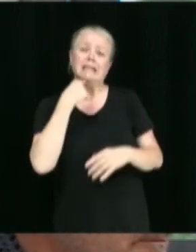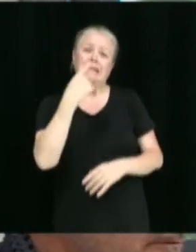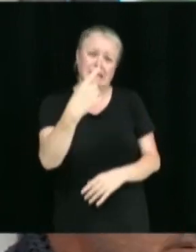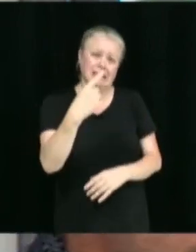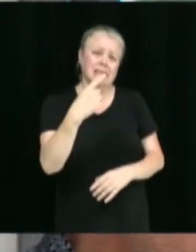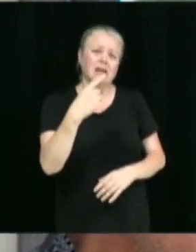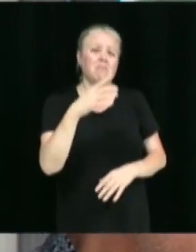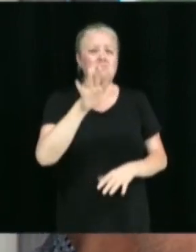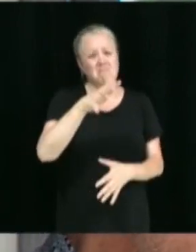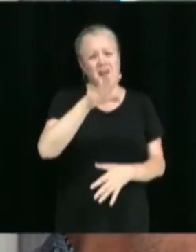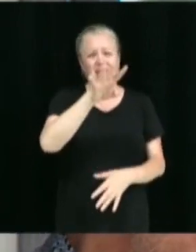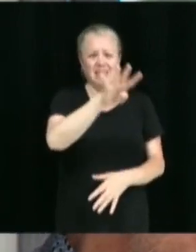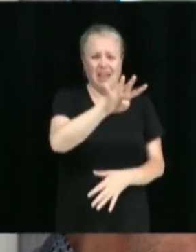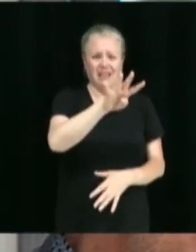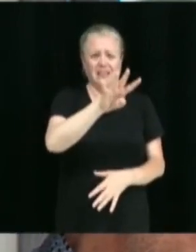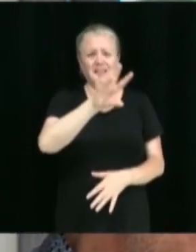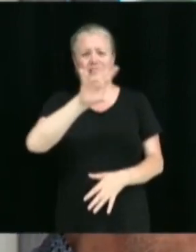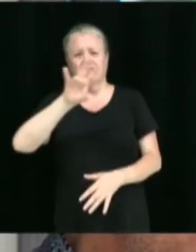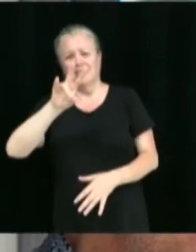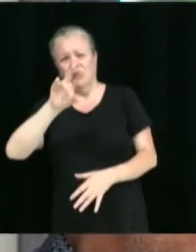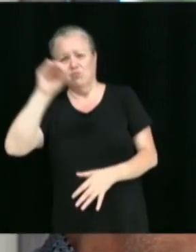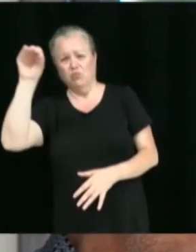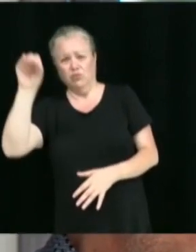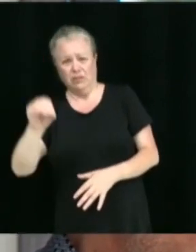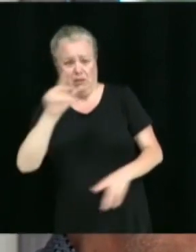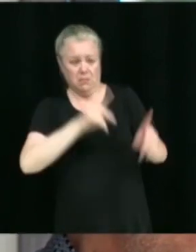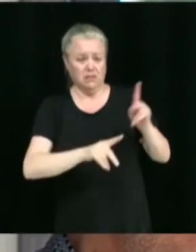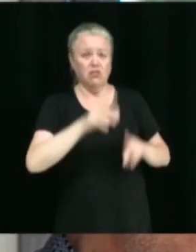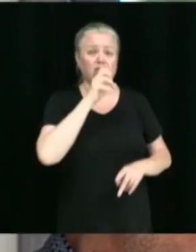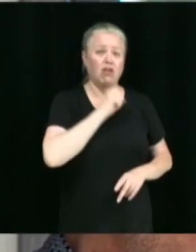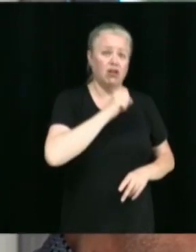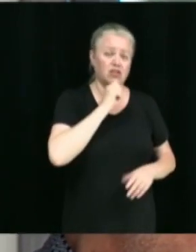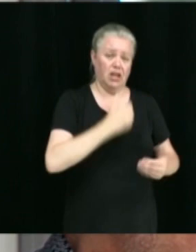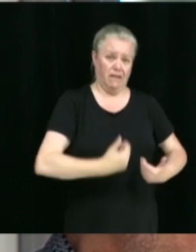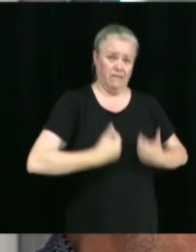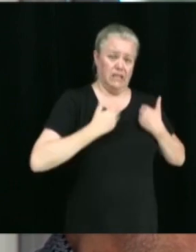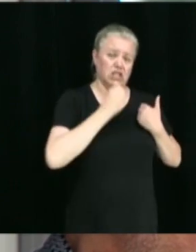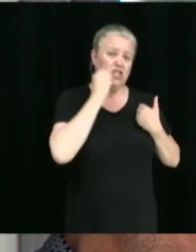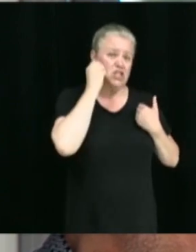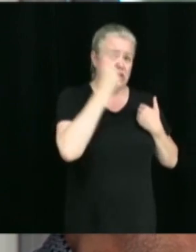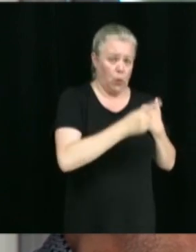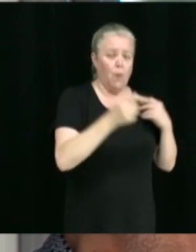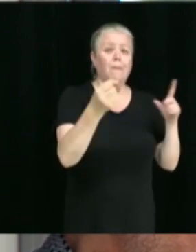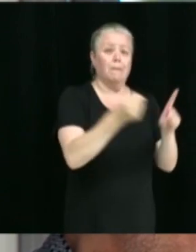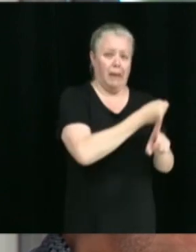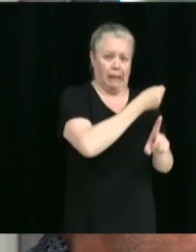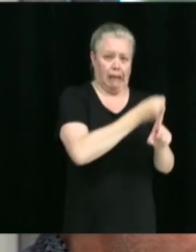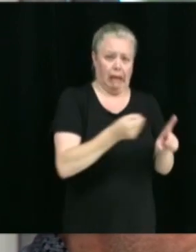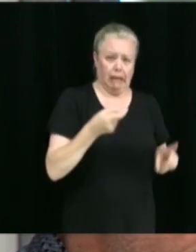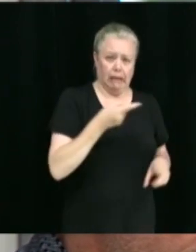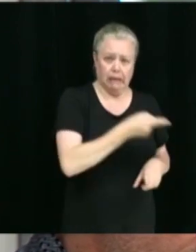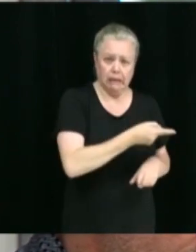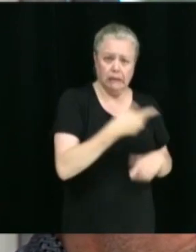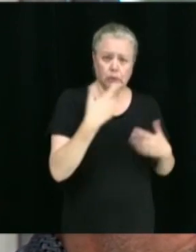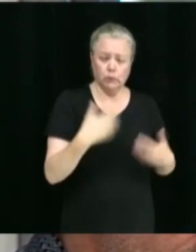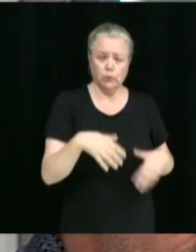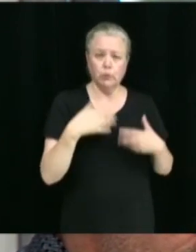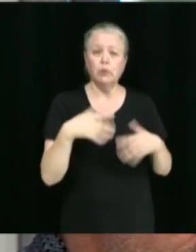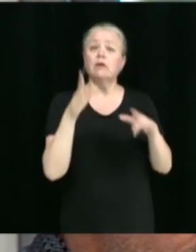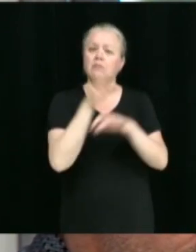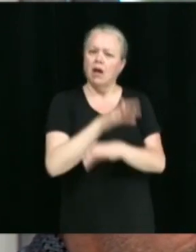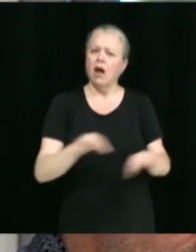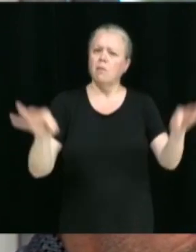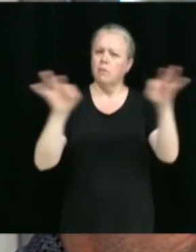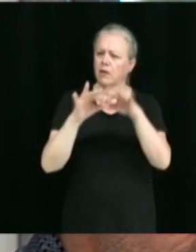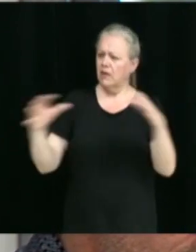à 7 % des personnes âgées vivant à domicile, et qu'il est donc important d'agir collectivement pour